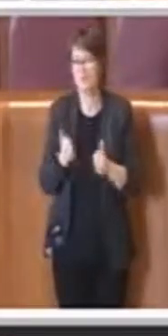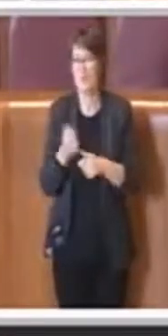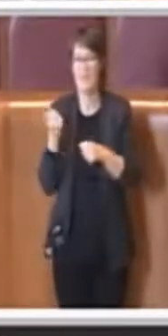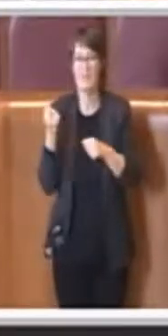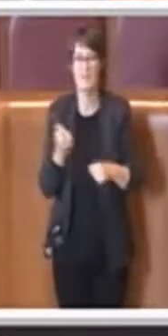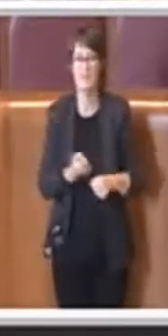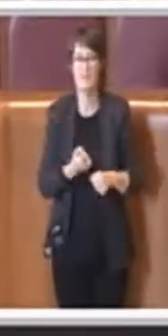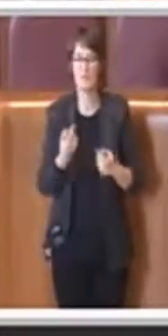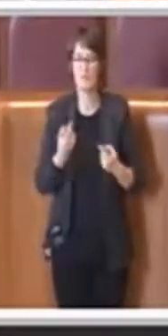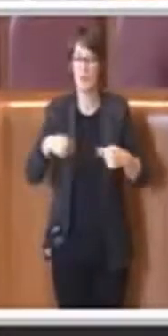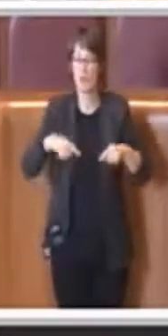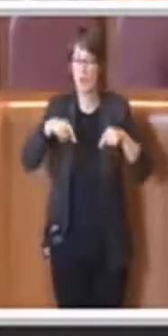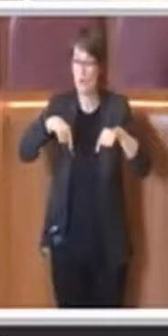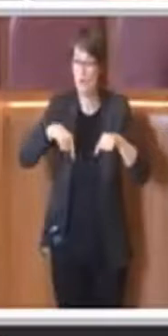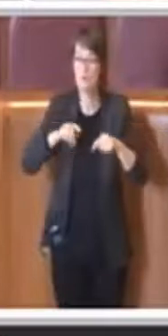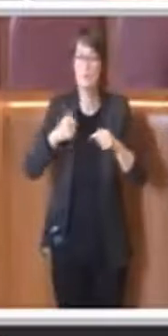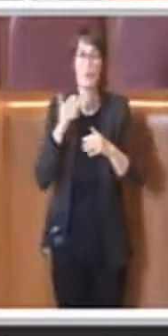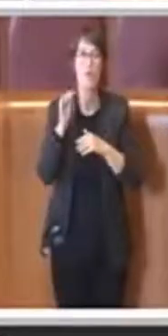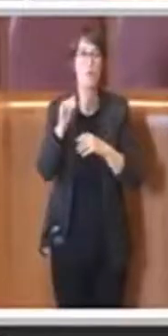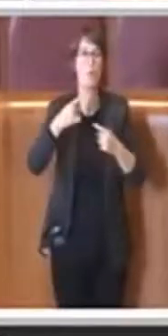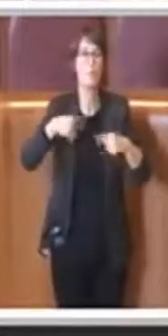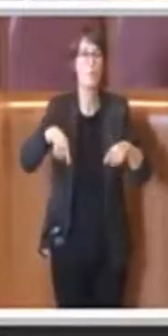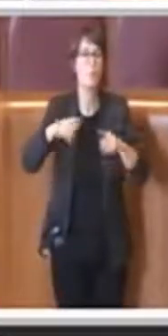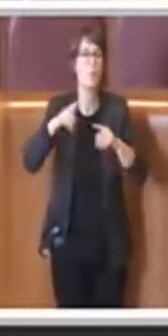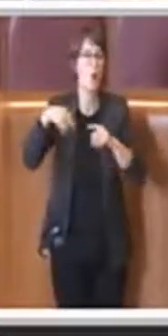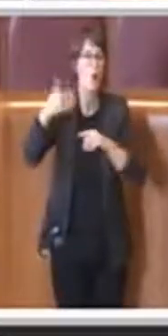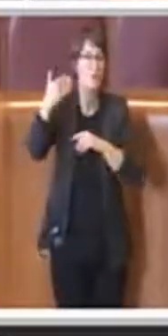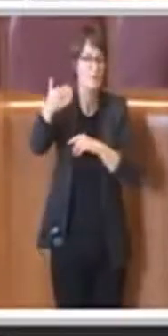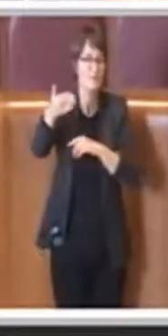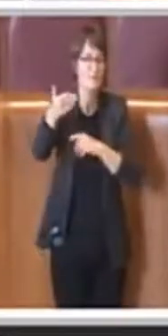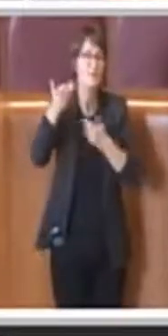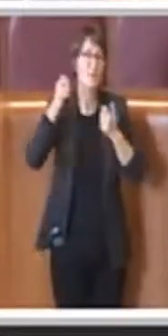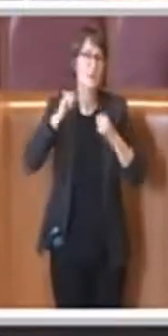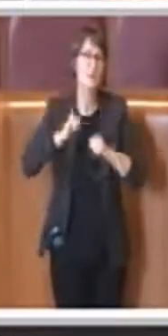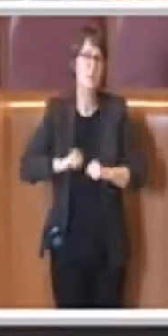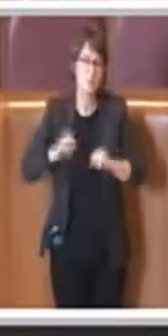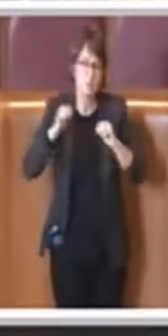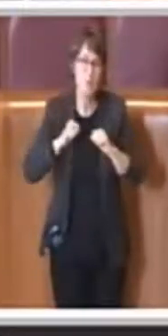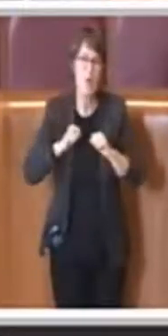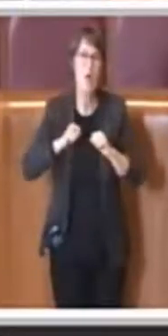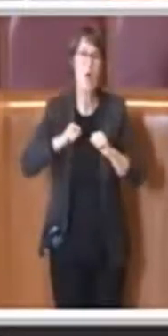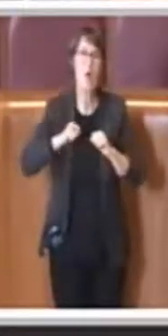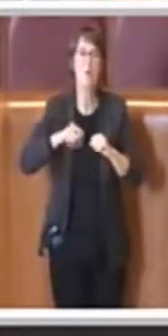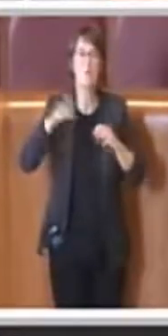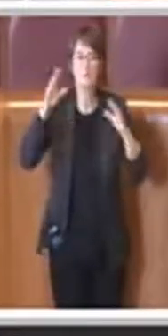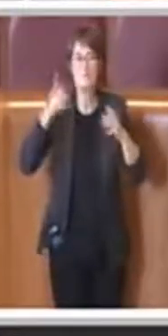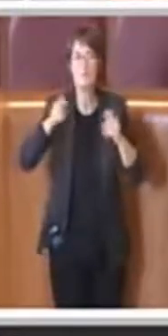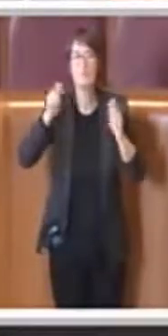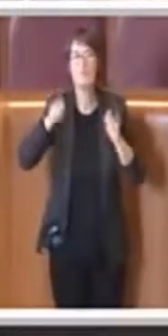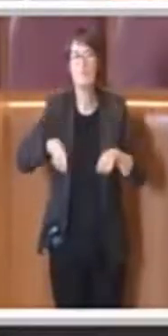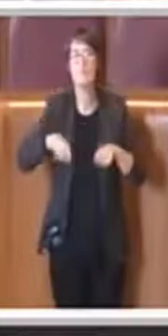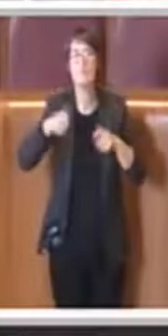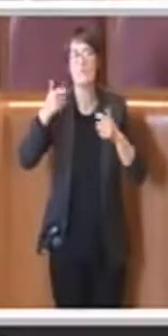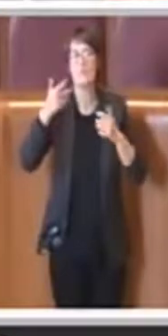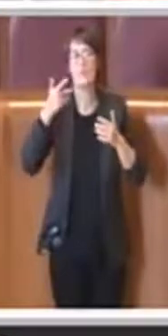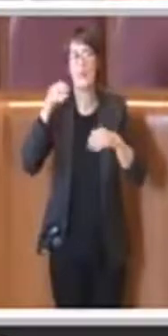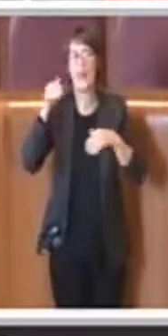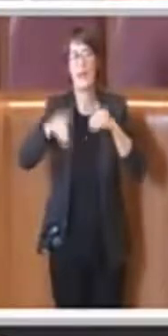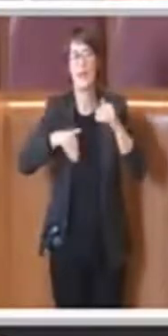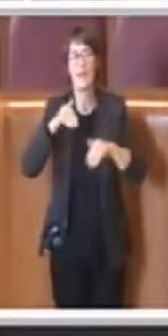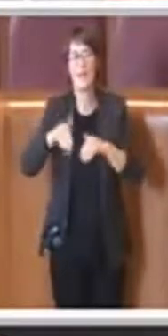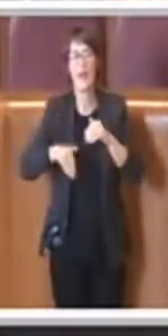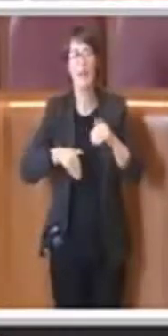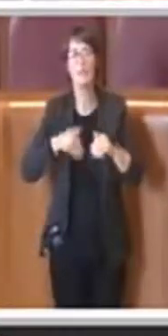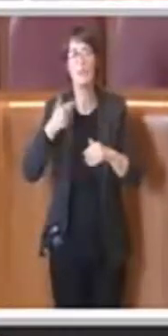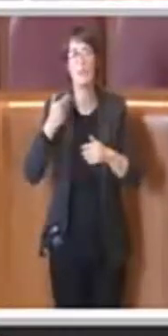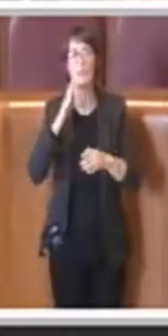consigliature, la possibilità quindi di indire referendum consultivi appunto maggioranza dei